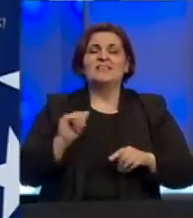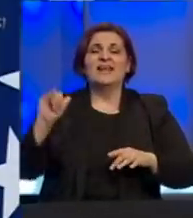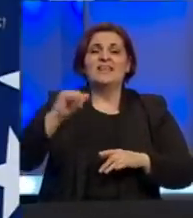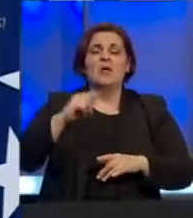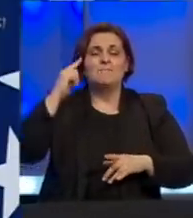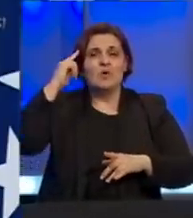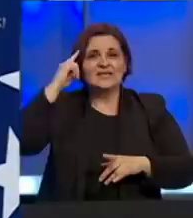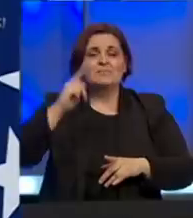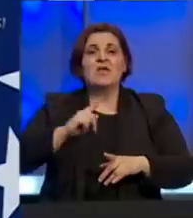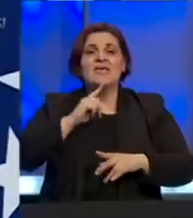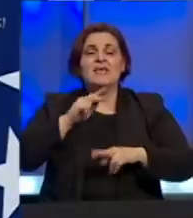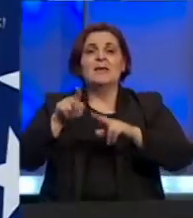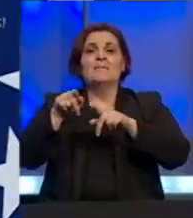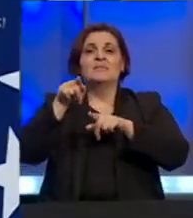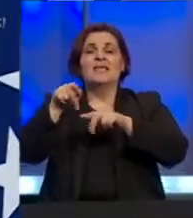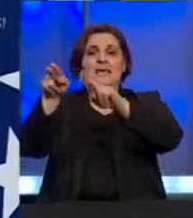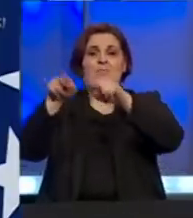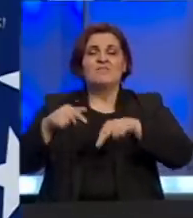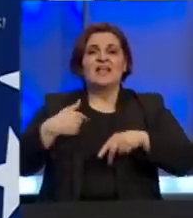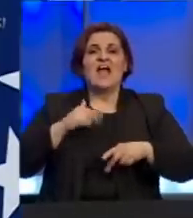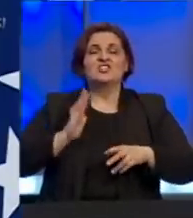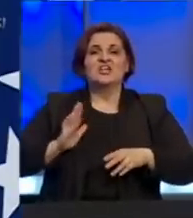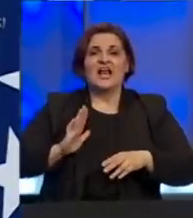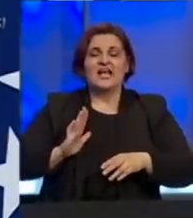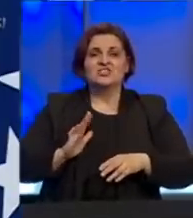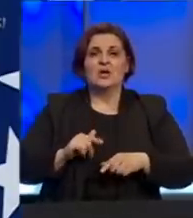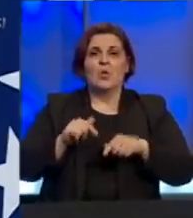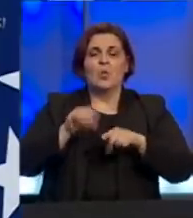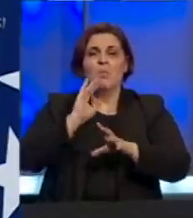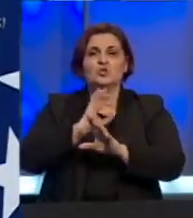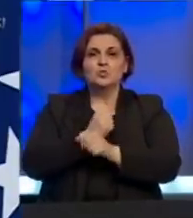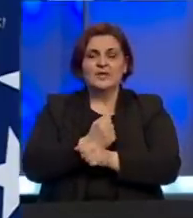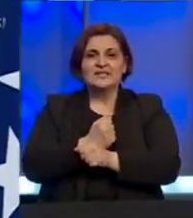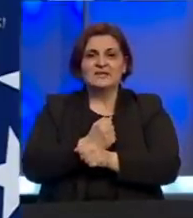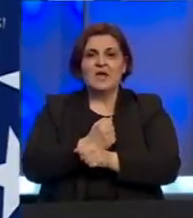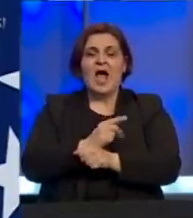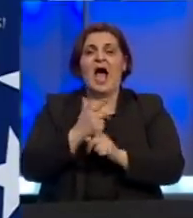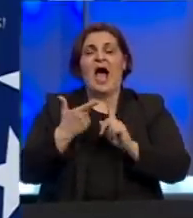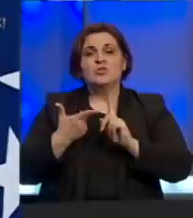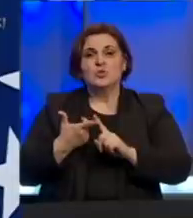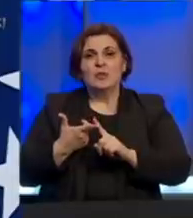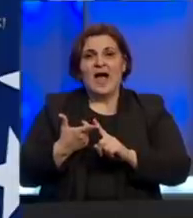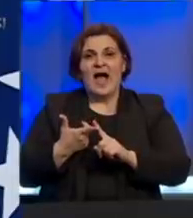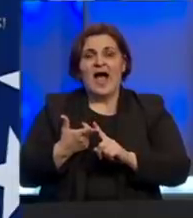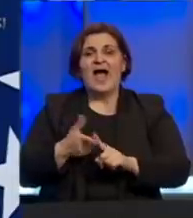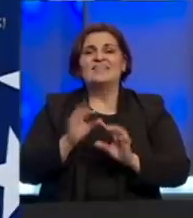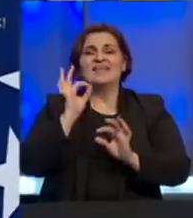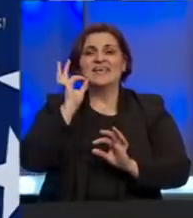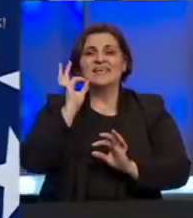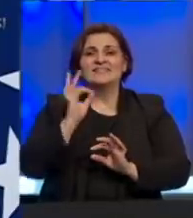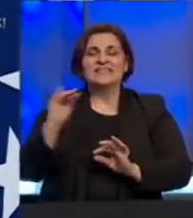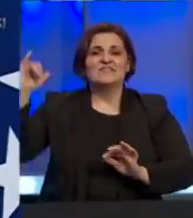podrazumijevaju i repatriaciju, odnosno povratak naših građana u Bosni i Hercegovini, a druga je da se za svaki